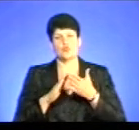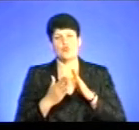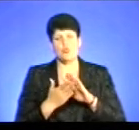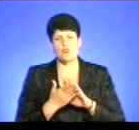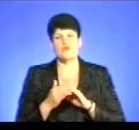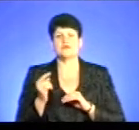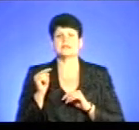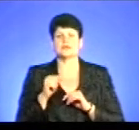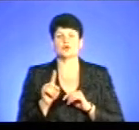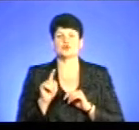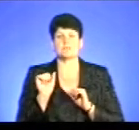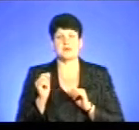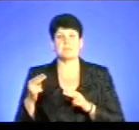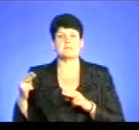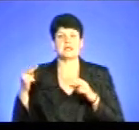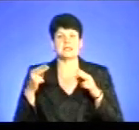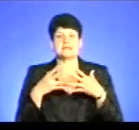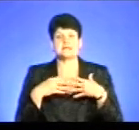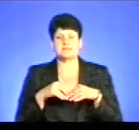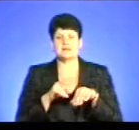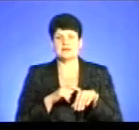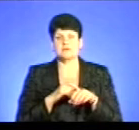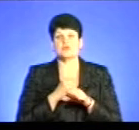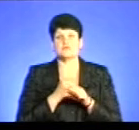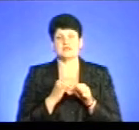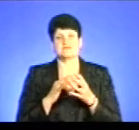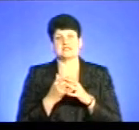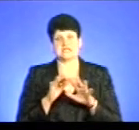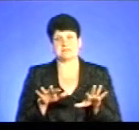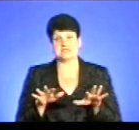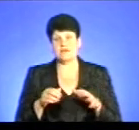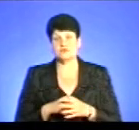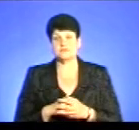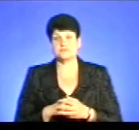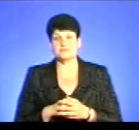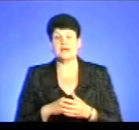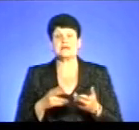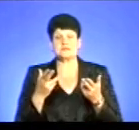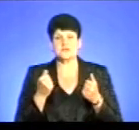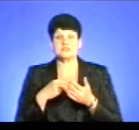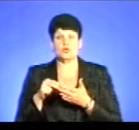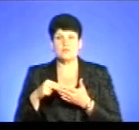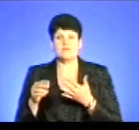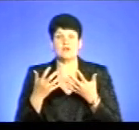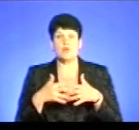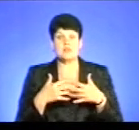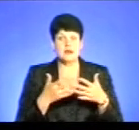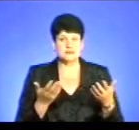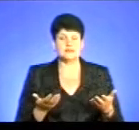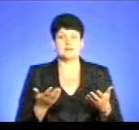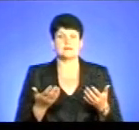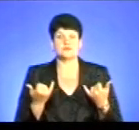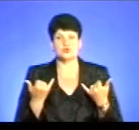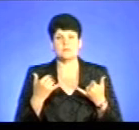того, щоб міг приїхати сімейний лікар і працювати в сільській місцевості. І, звичайно, закупівлю обладнання. Сьогодні ми